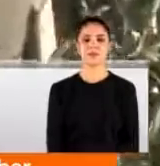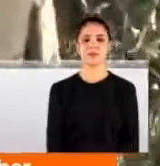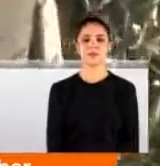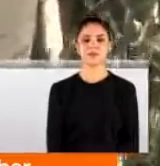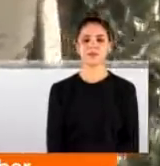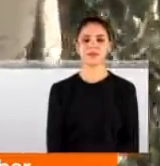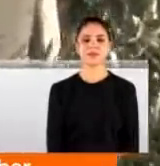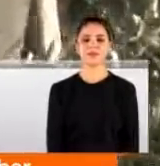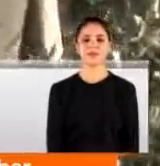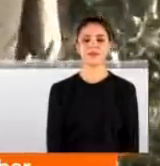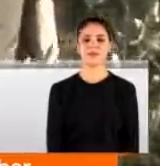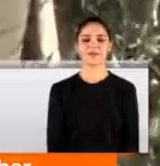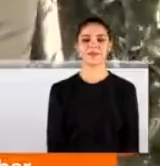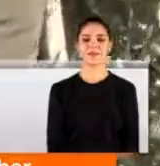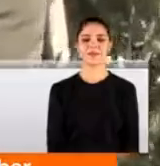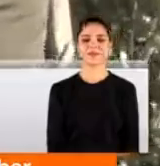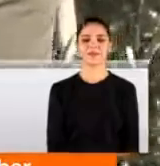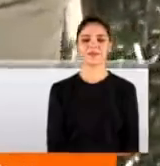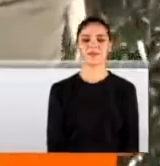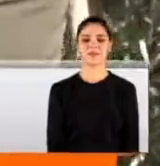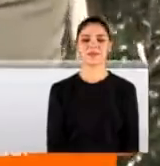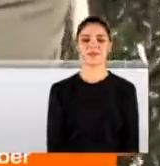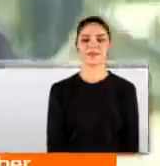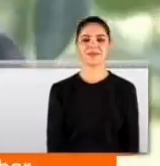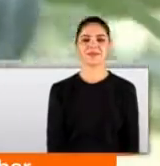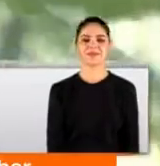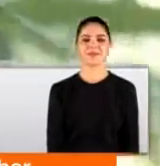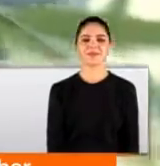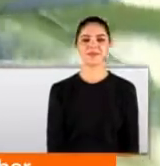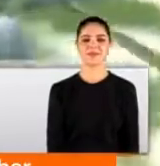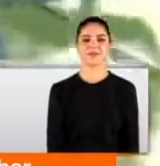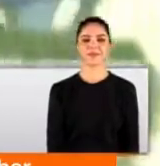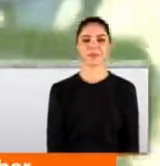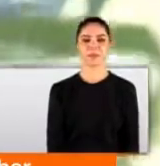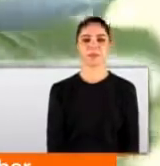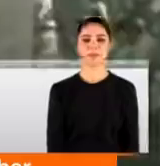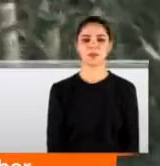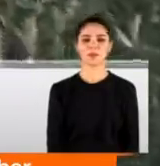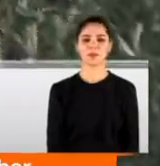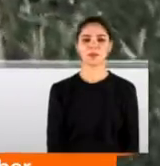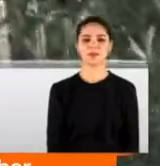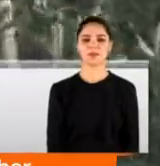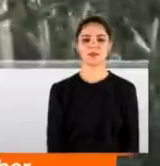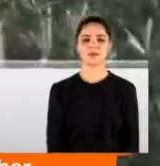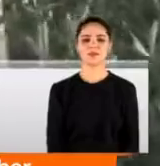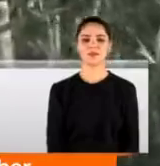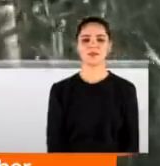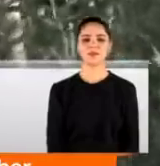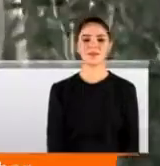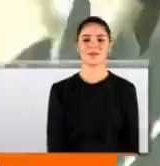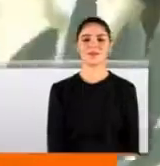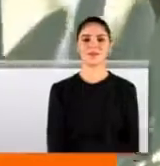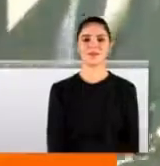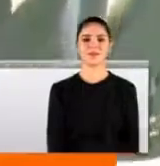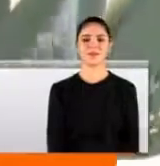Öyle biz korkmuyoruz. alışıkıyoruz. yok. Bayağı da yüksek. Yaş kaç Hanım Ağa? 60. Maşallah 60 ama merdivenin başında.